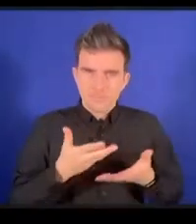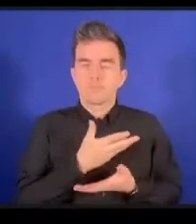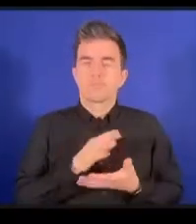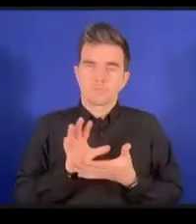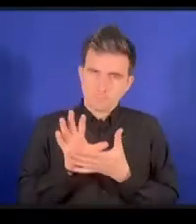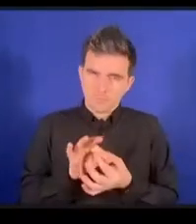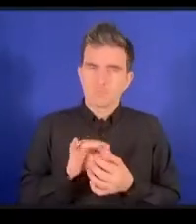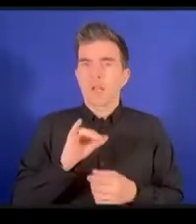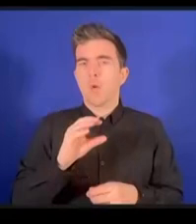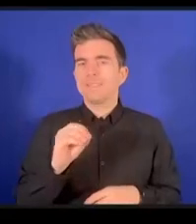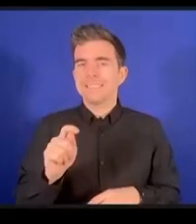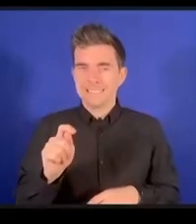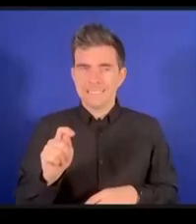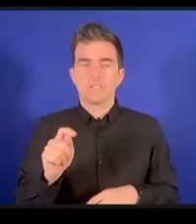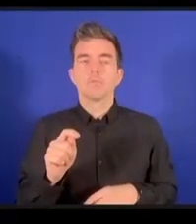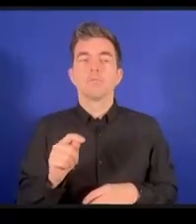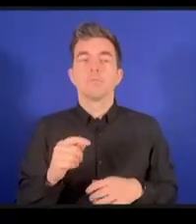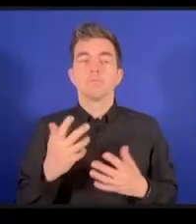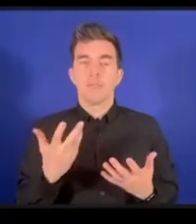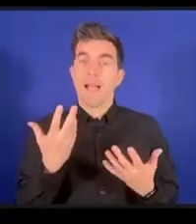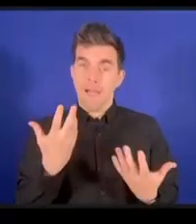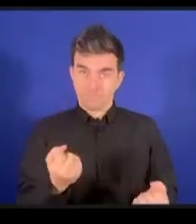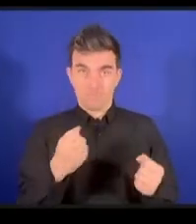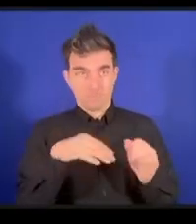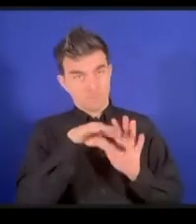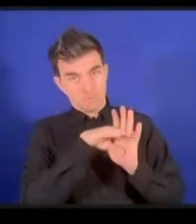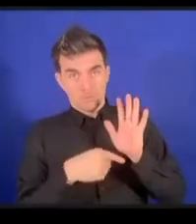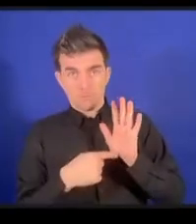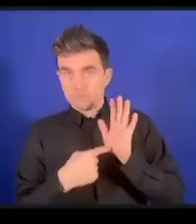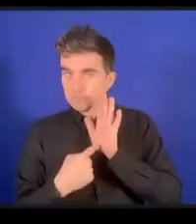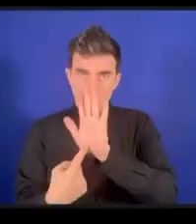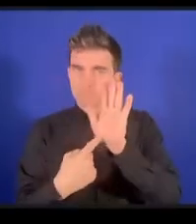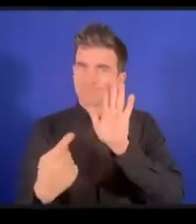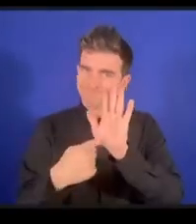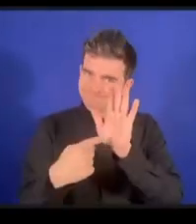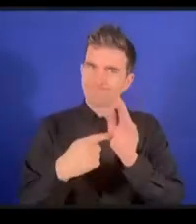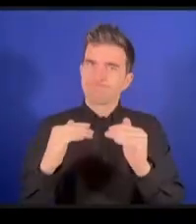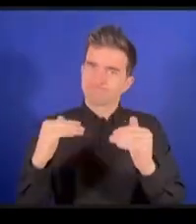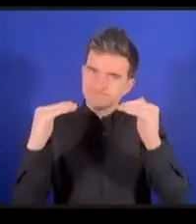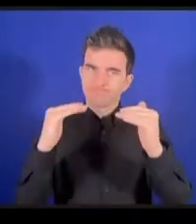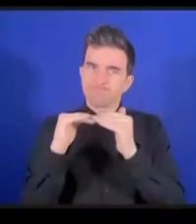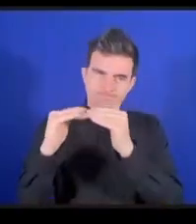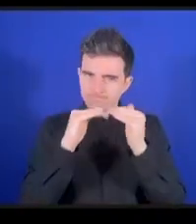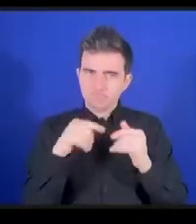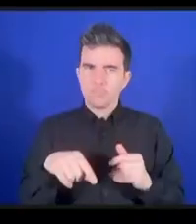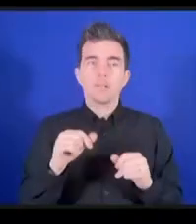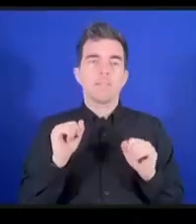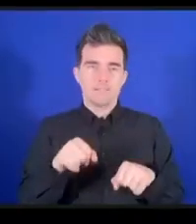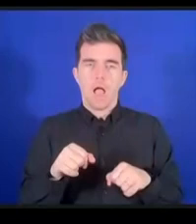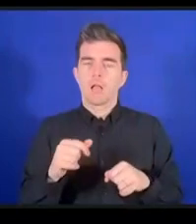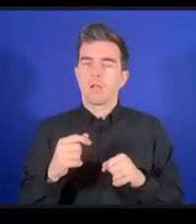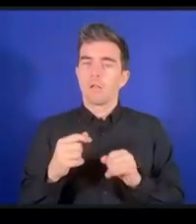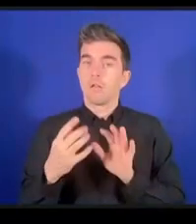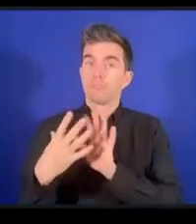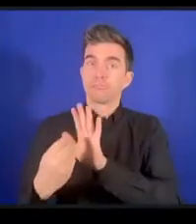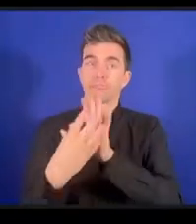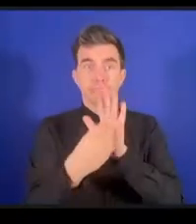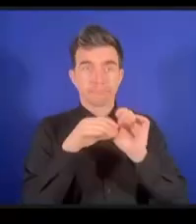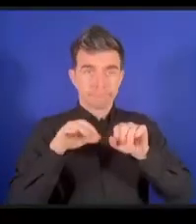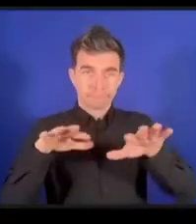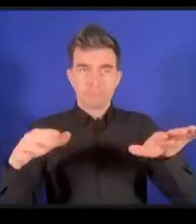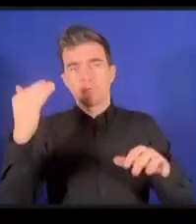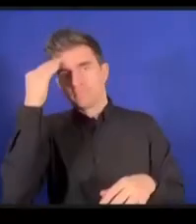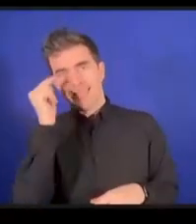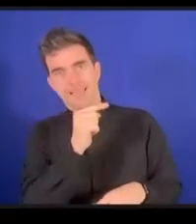設けてそしてそれを多くの方が使えるようにしてそしてあるレベルの透明性